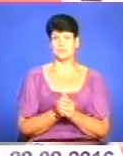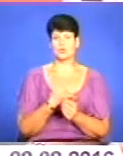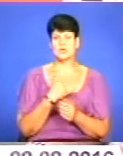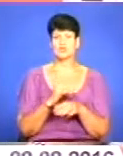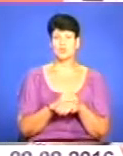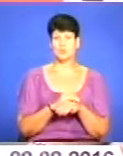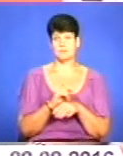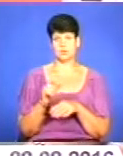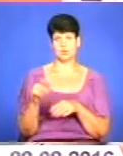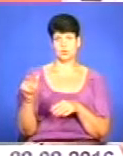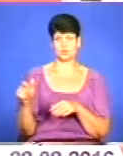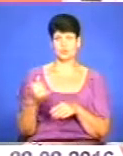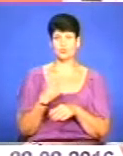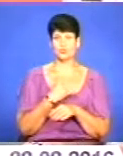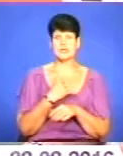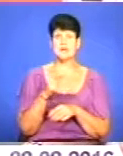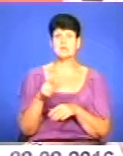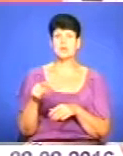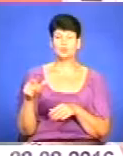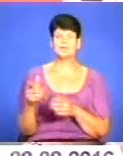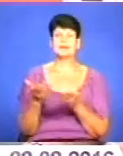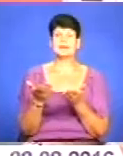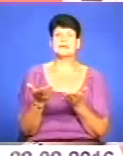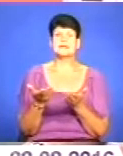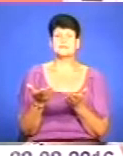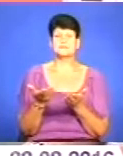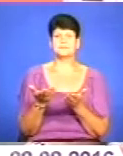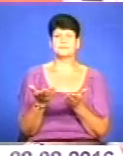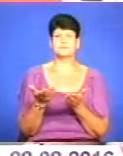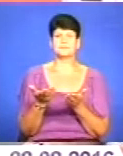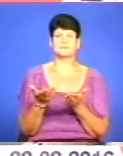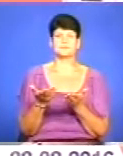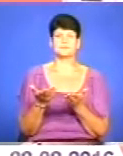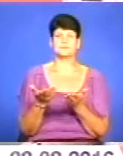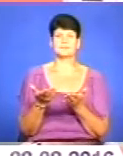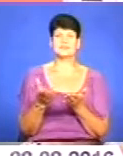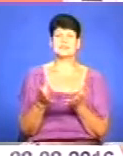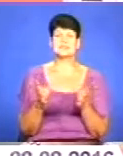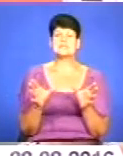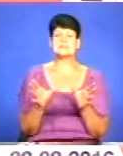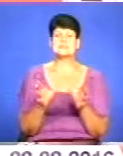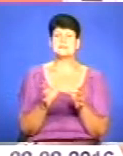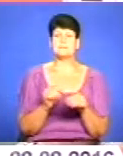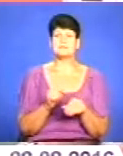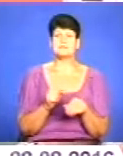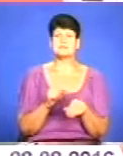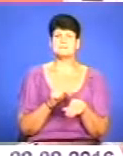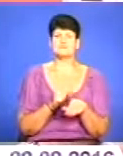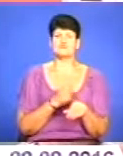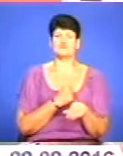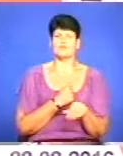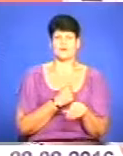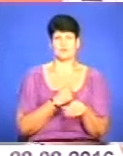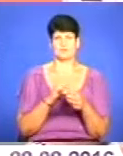люди. В нас люди, які співчувають чужим проблемам і завжди